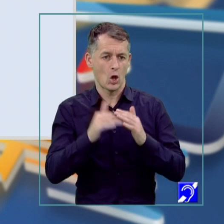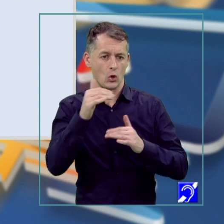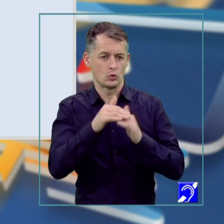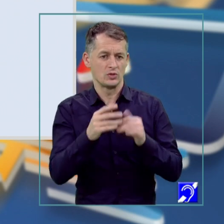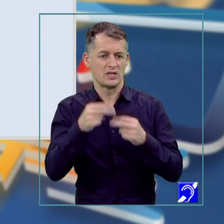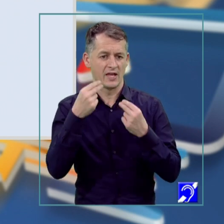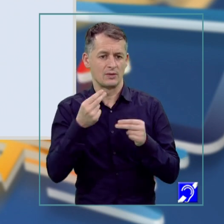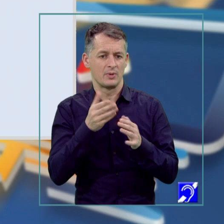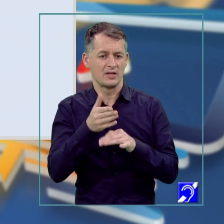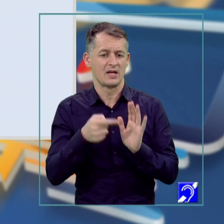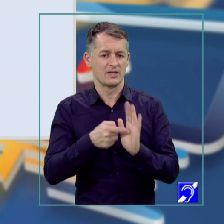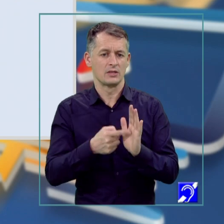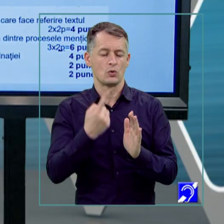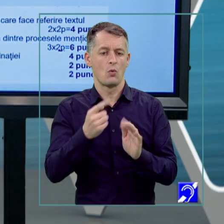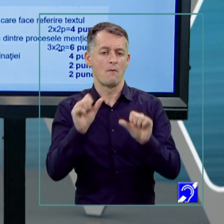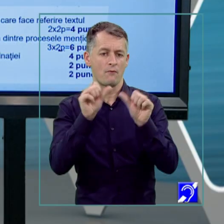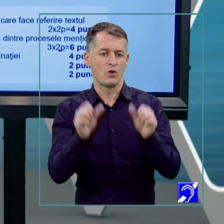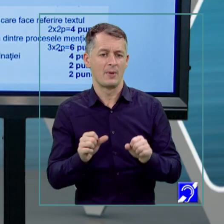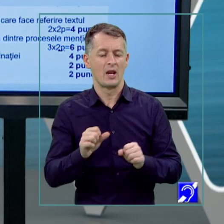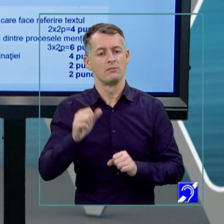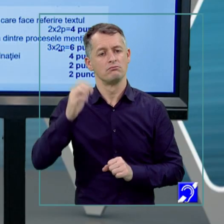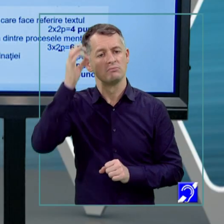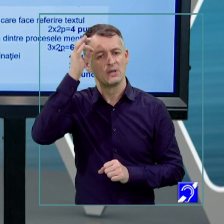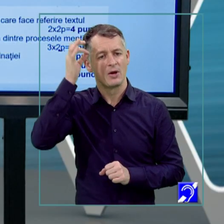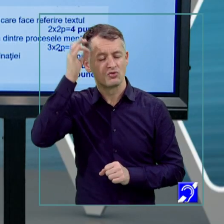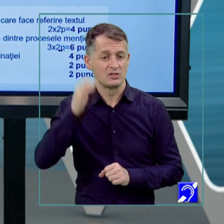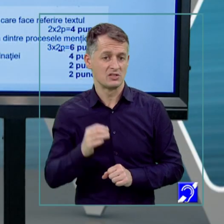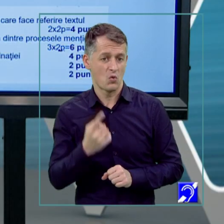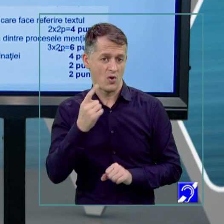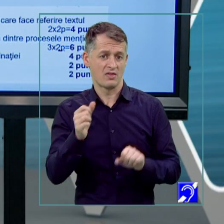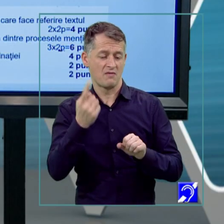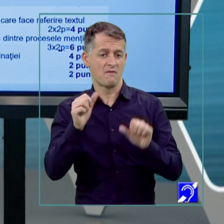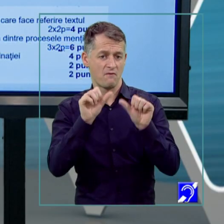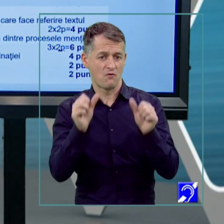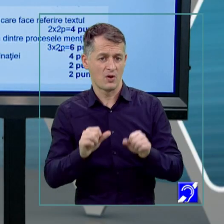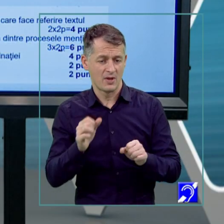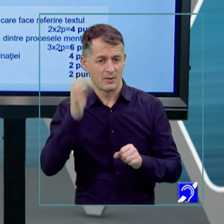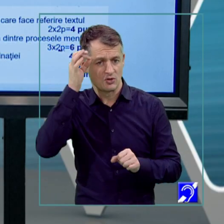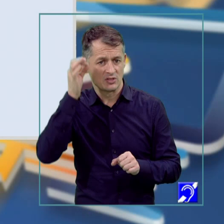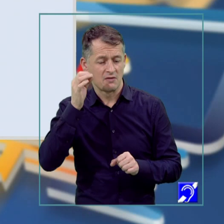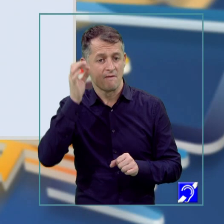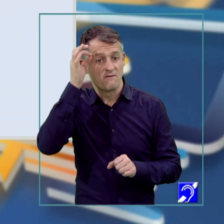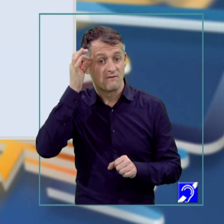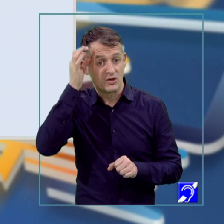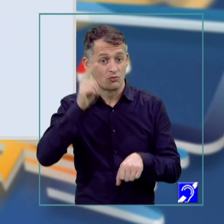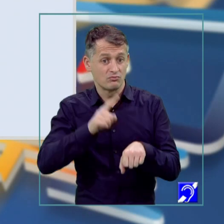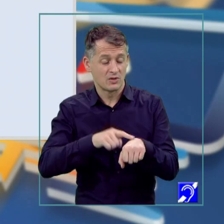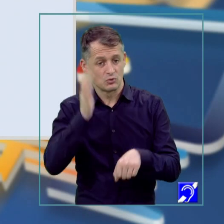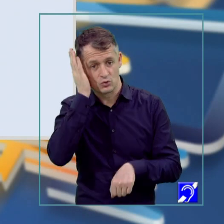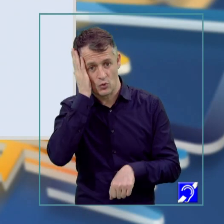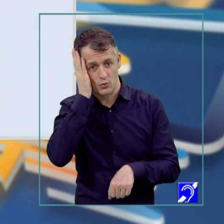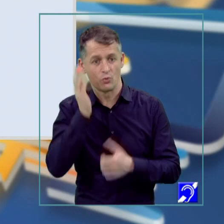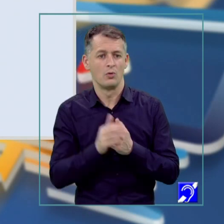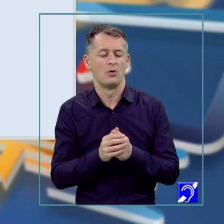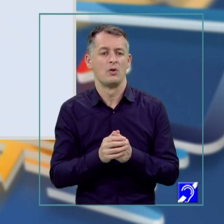exemplu prin care să ilustrați una dintre formele imaginației. Una dintre formele imaginației, de exemplu, este visul din timpul somnului. Exemplul pe care îl alegeți